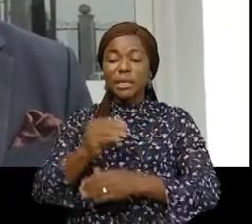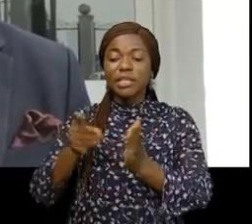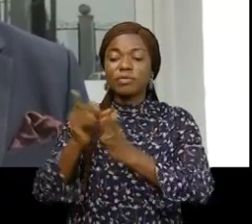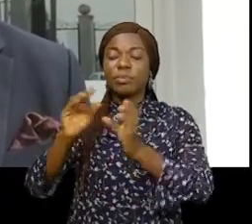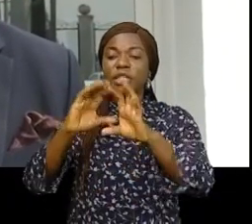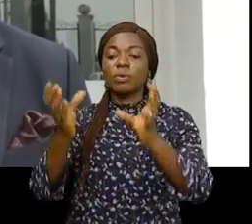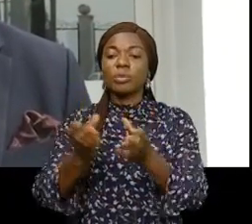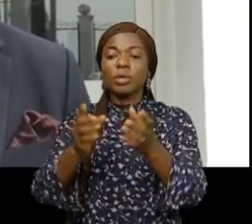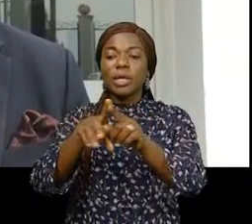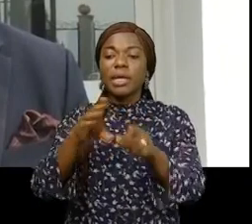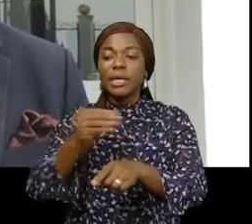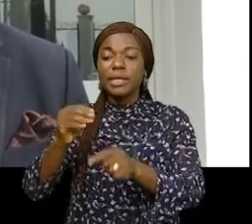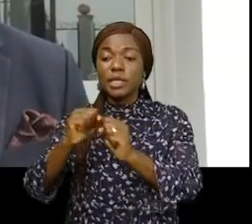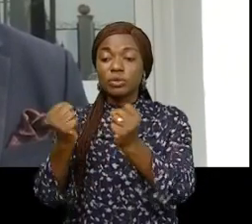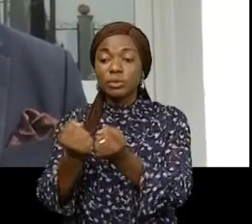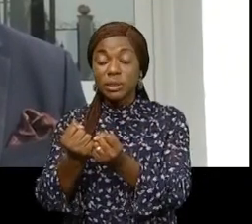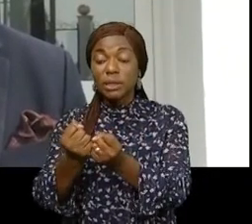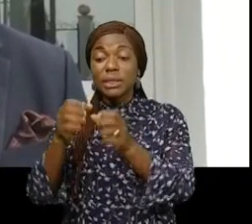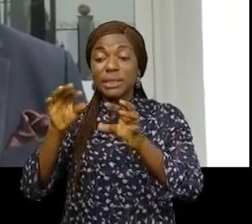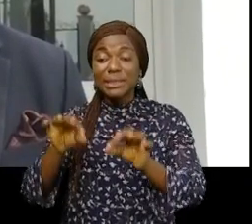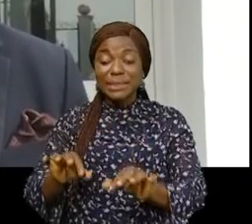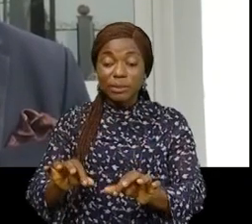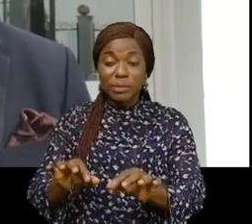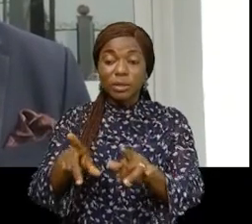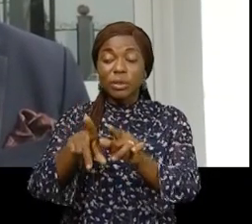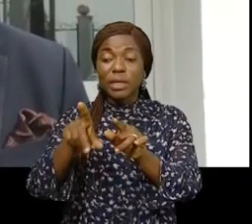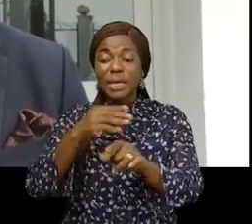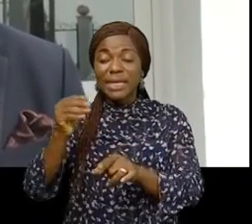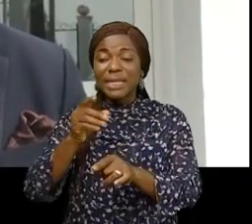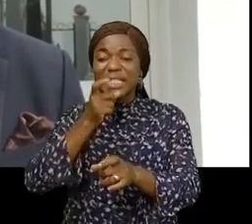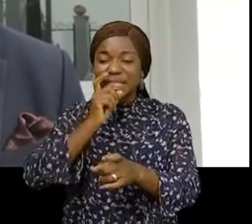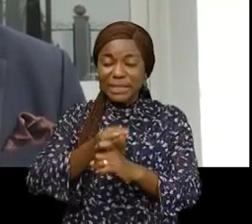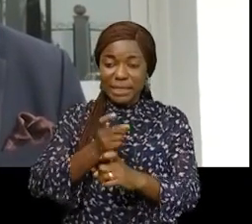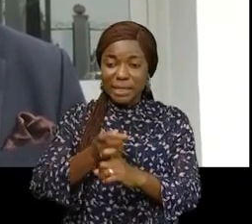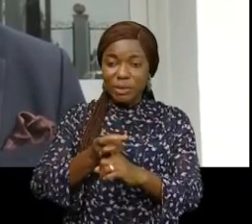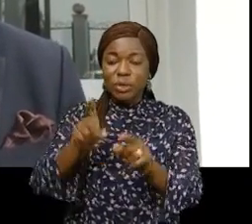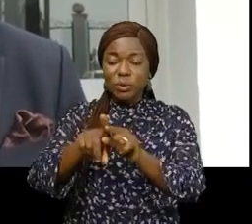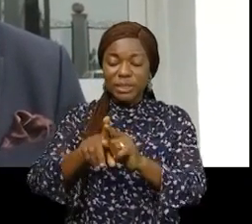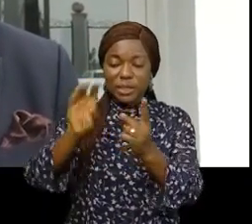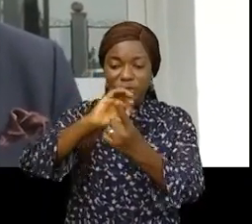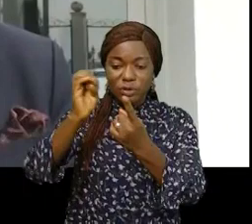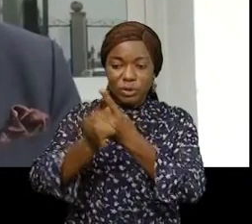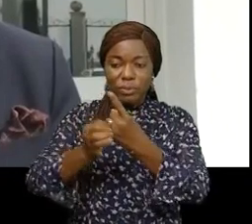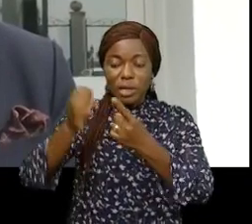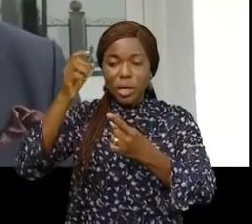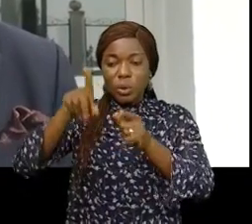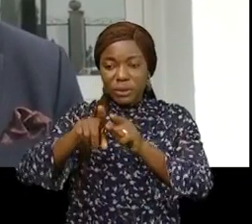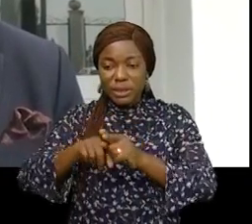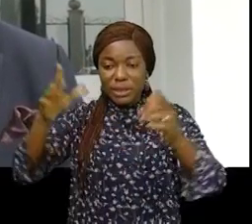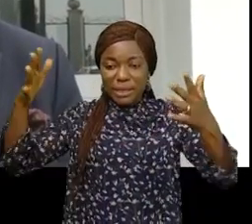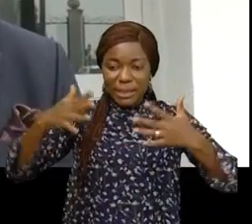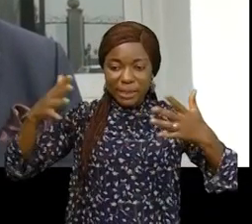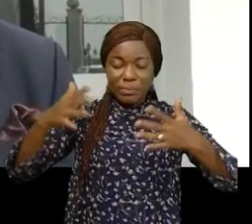et de sociétés stables et durables et aussi l'environnement, le climat, la